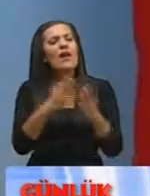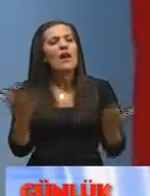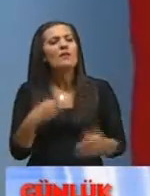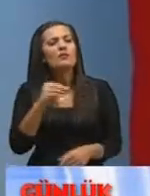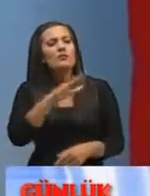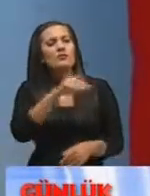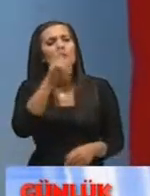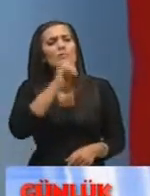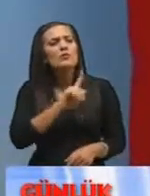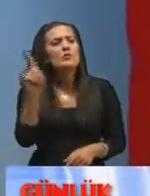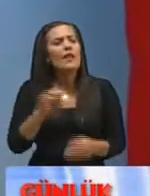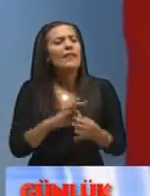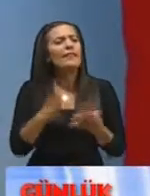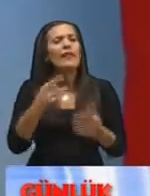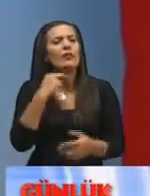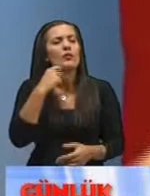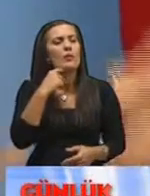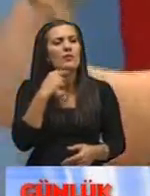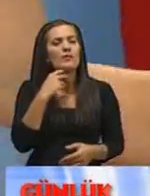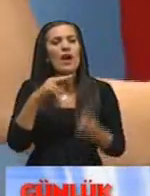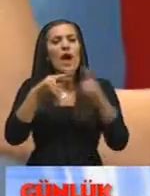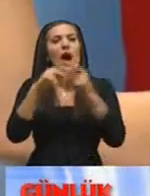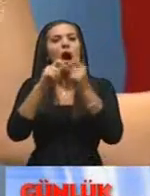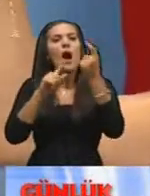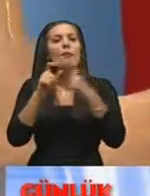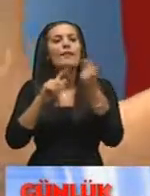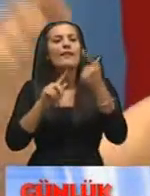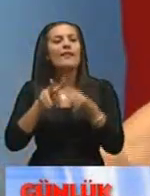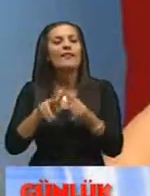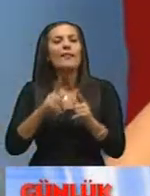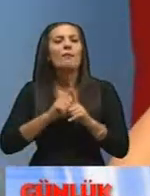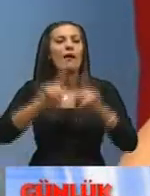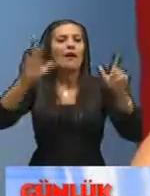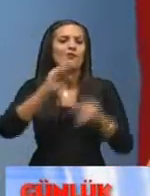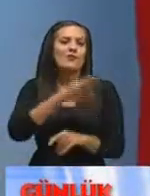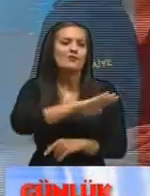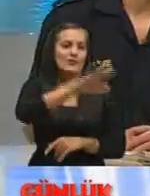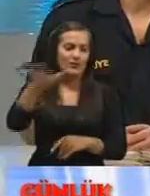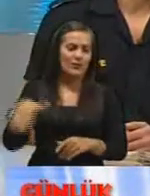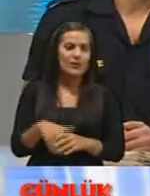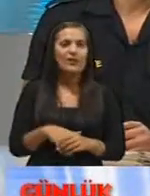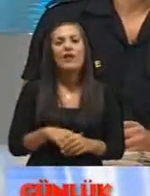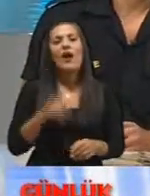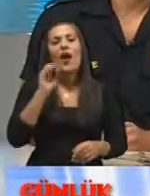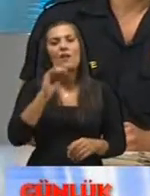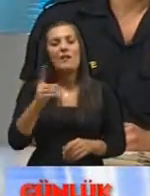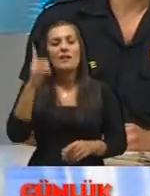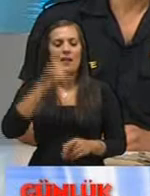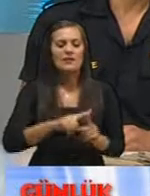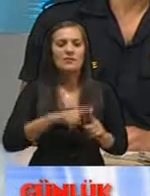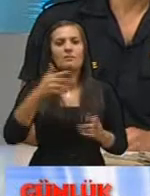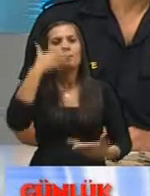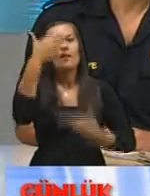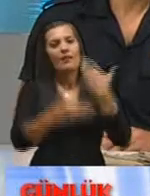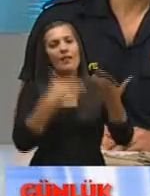diyor 110 neyin numarasıymış diyor abidinin diyor bütün çocuklar öğretmen baştan alıyor bütün